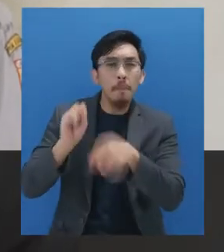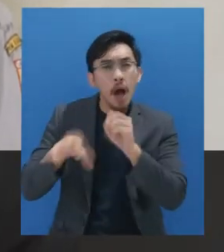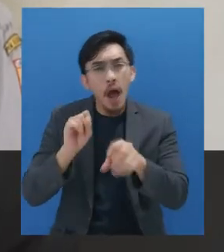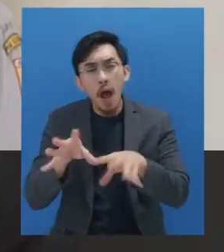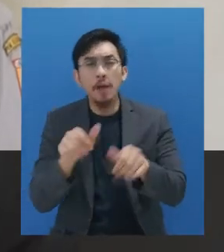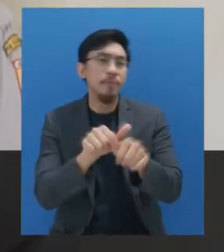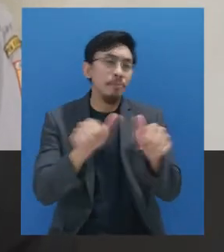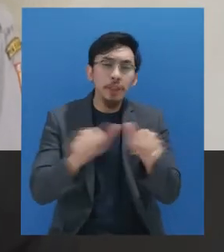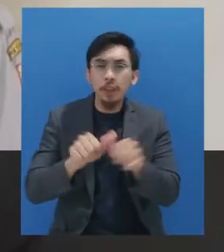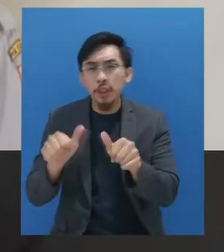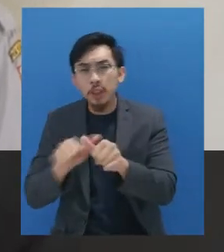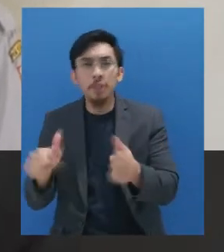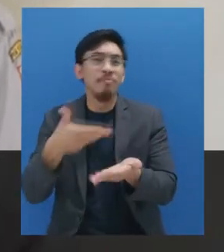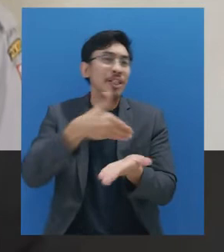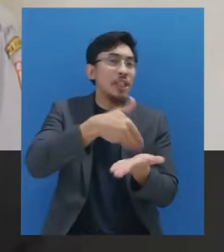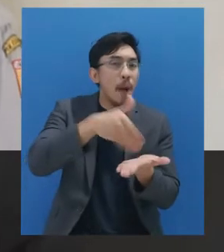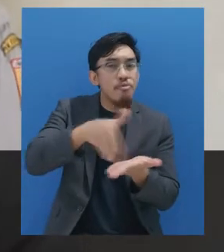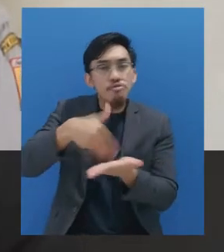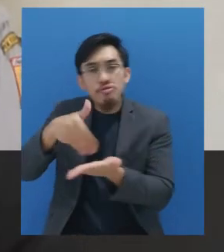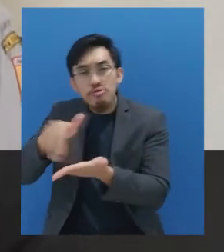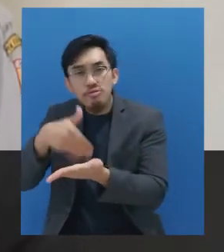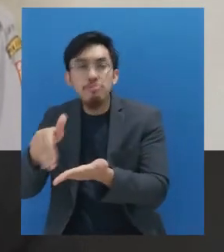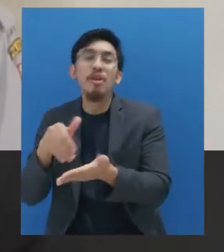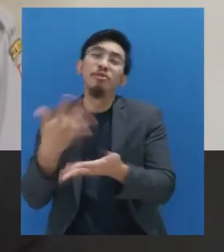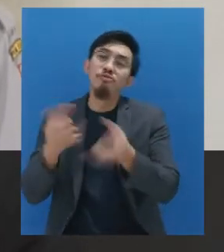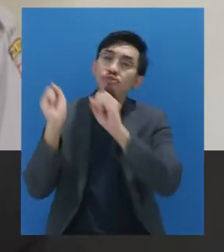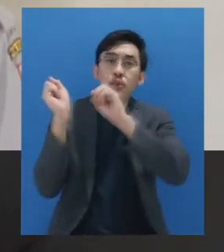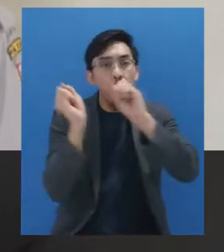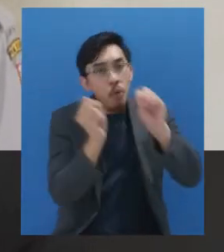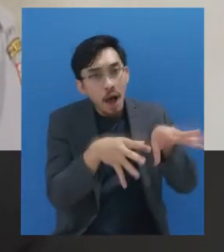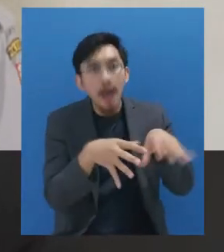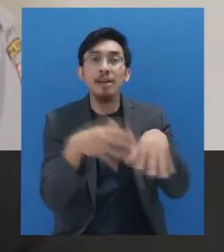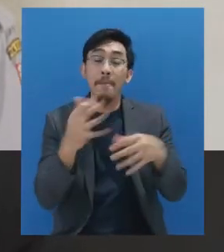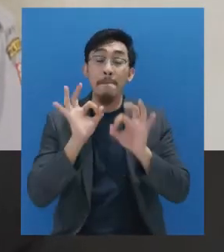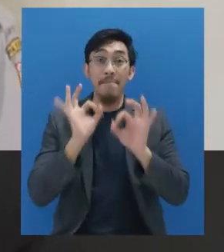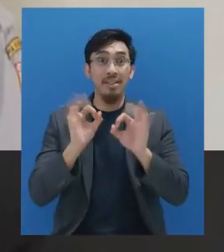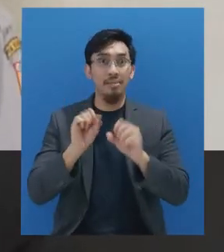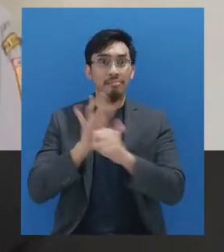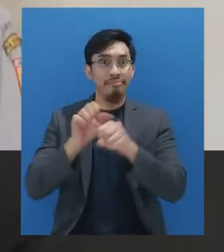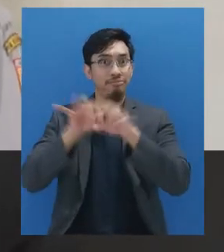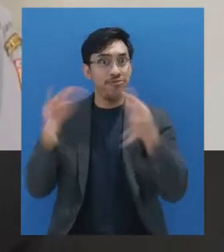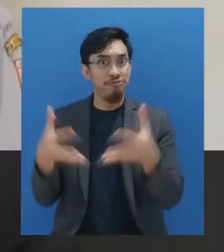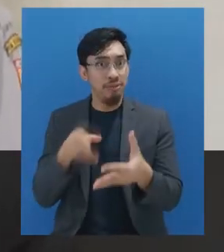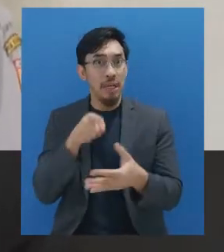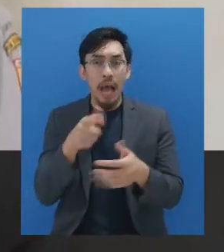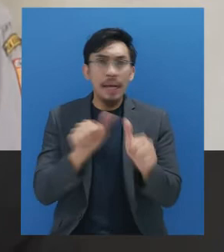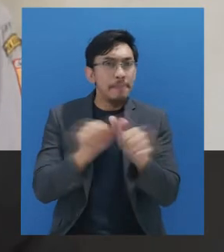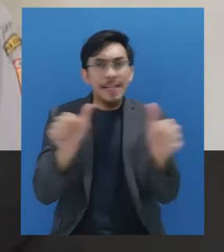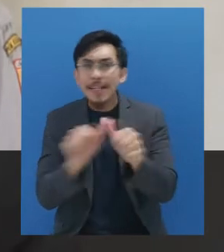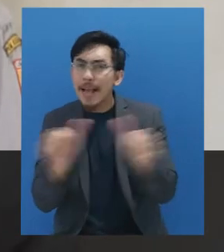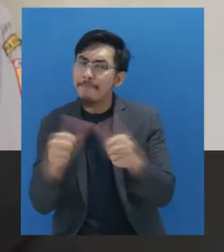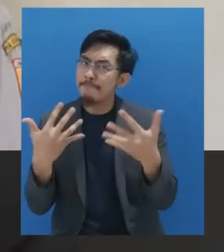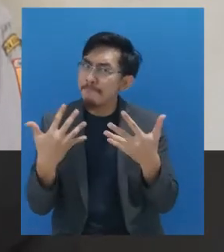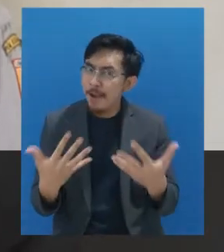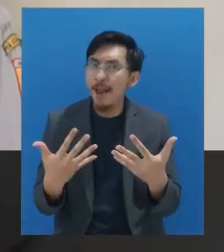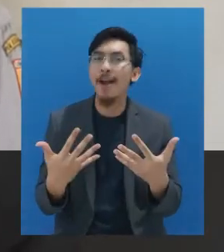ketika ada sampah, kita bersihkan, kita sapu, kita buang. Nah setelah pandemi ini ada,